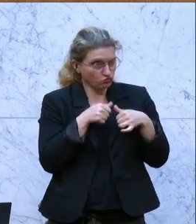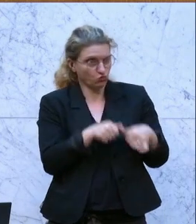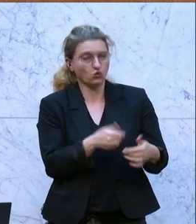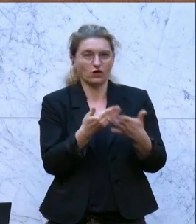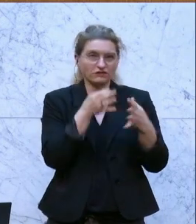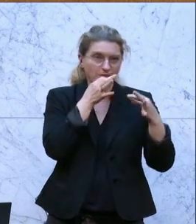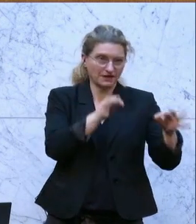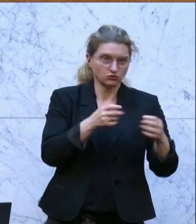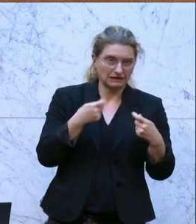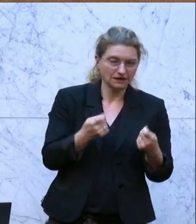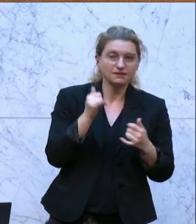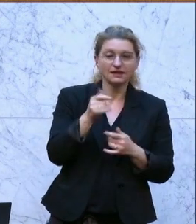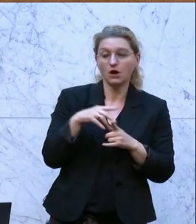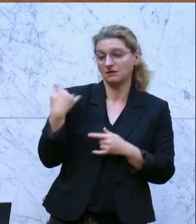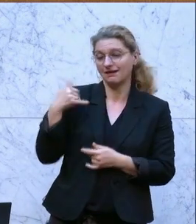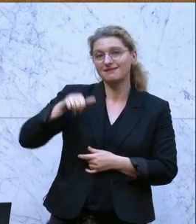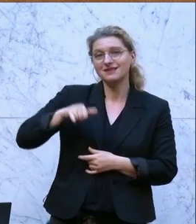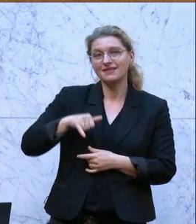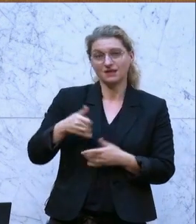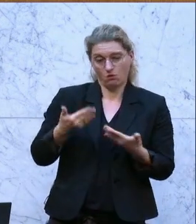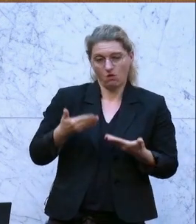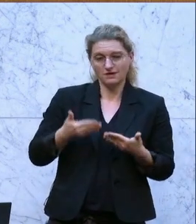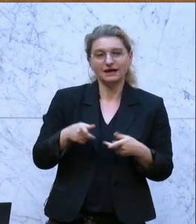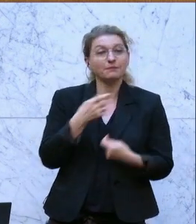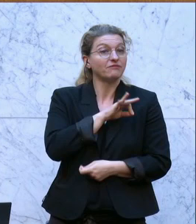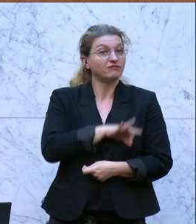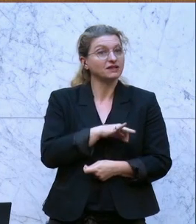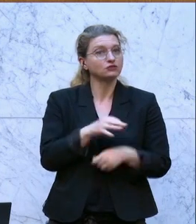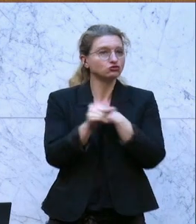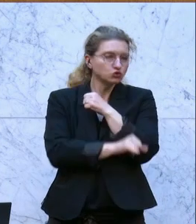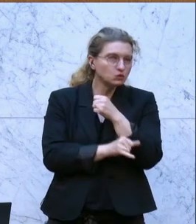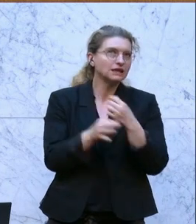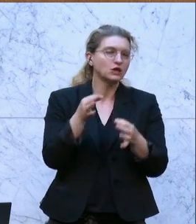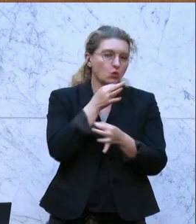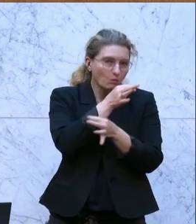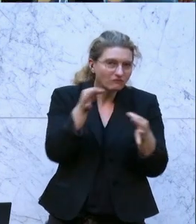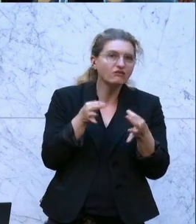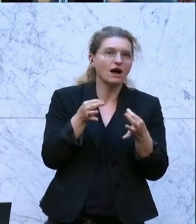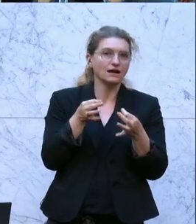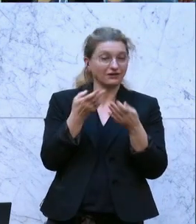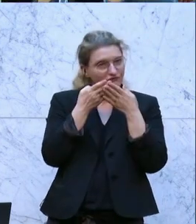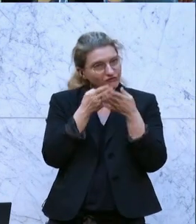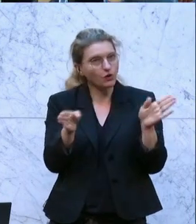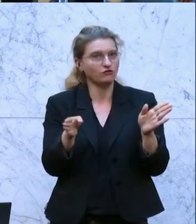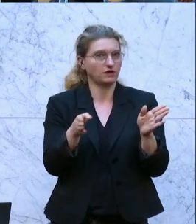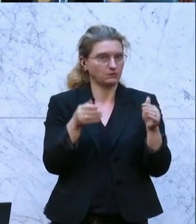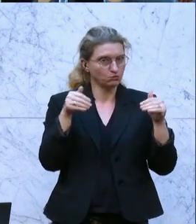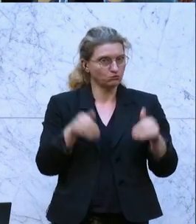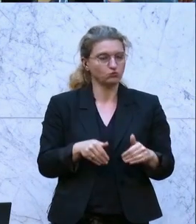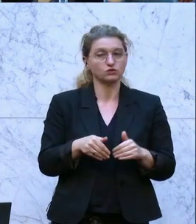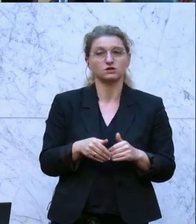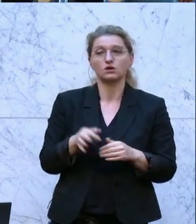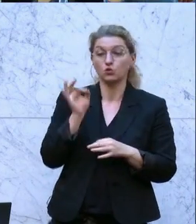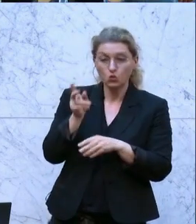diesen Jahres gilt die Pflicht zur Veröffentlichung von Umfragen, Studien, wenn es nicht wieder mal dasselbe ist, Gutacht und Ministerien.